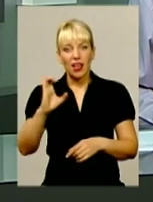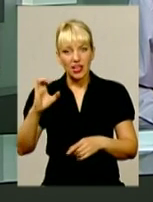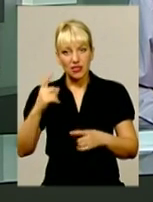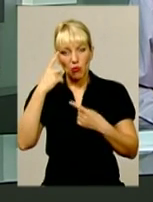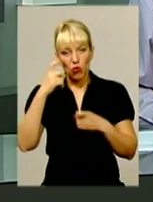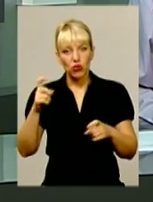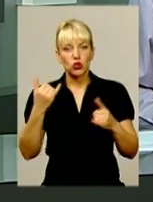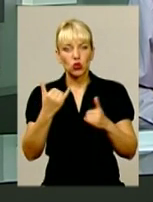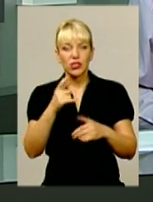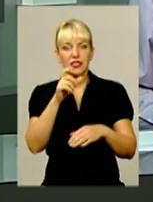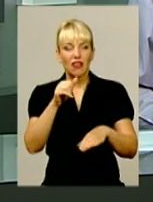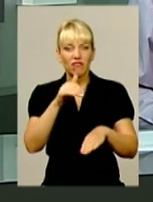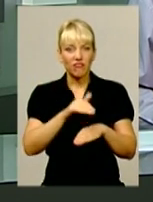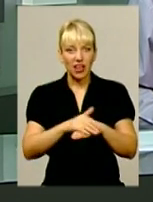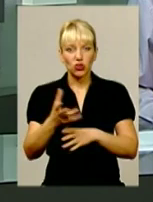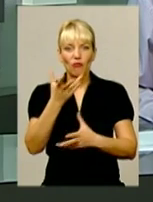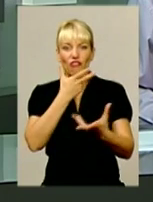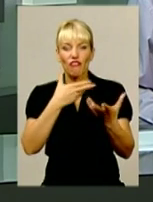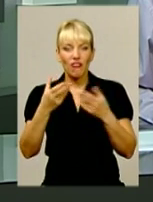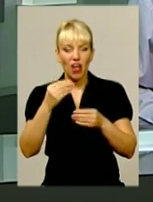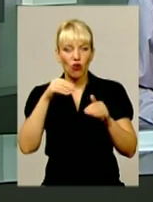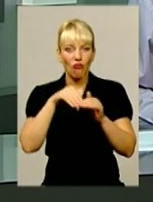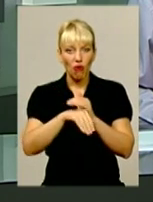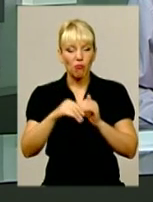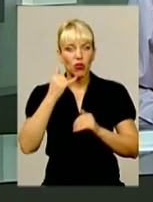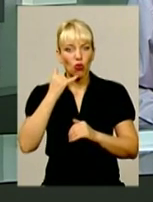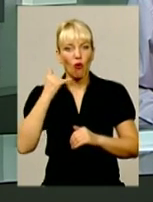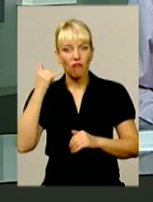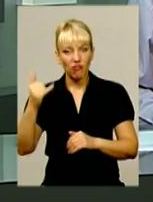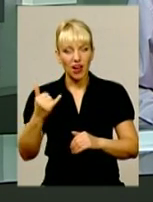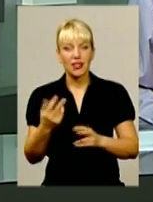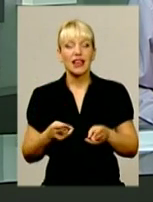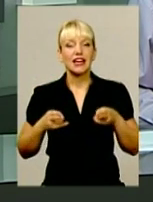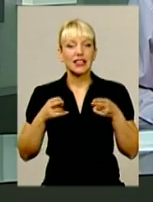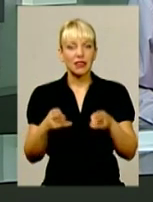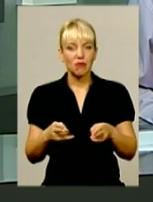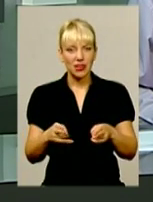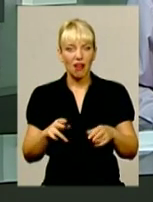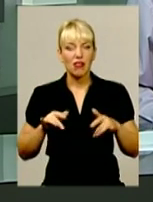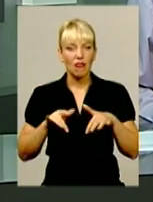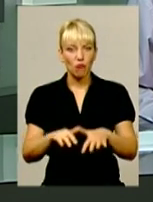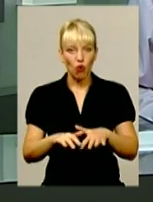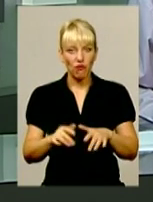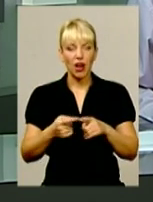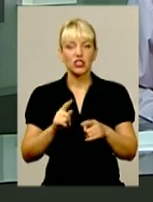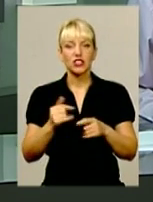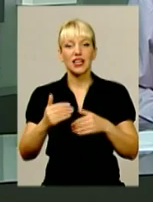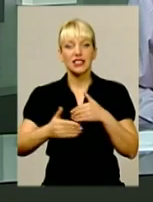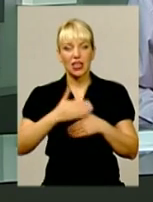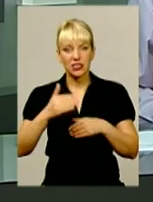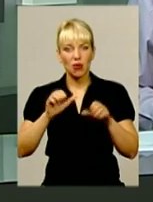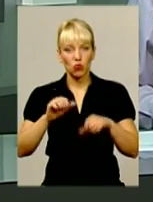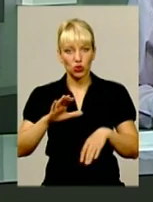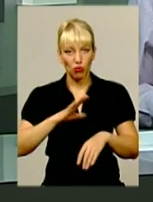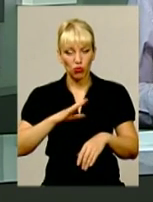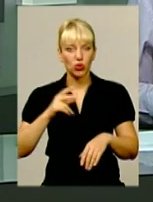за фактом фейкового мінування відкрите кримінальне провадження. Санкція статті за подібні витівки передбачає навіть обмеження